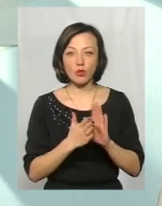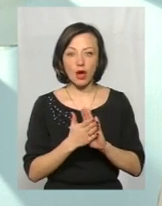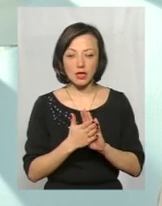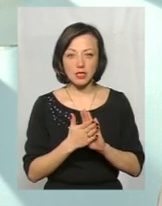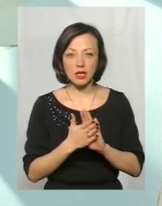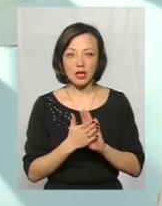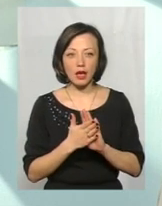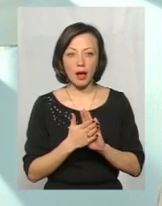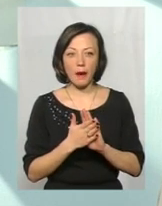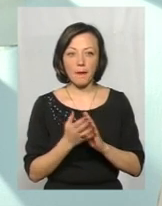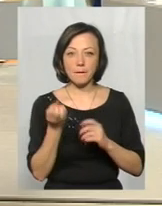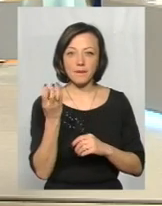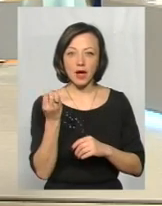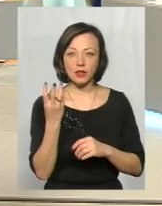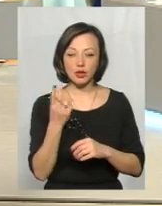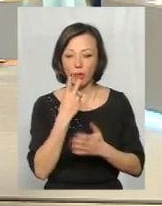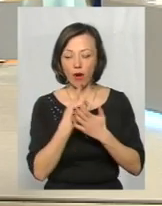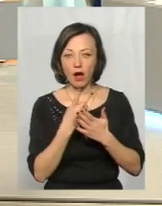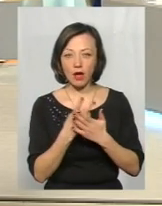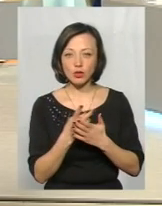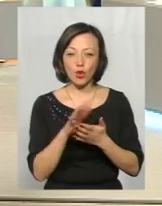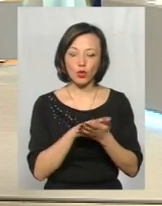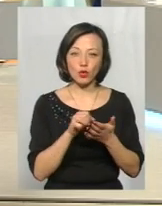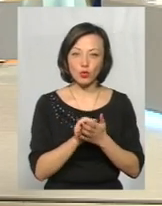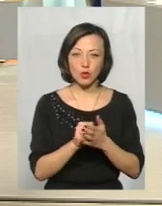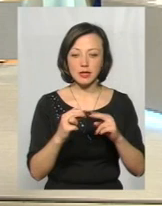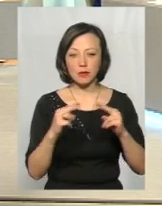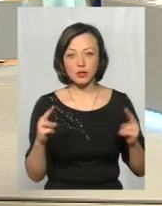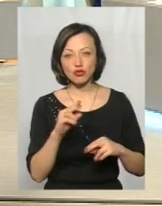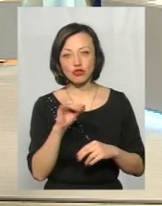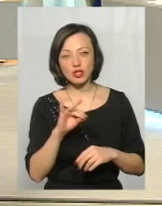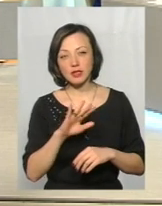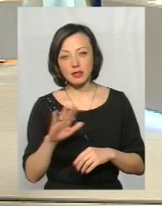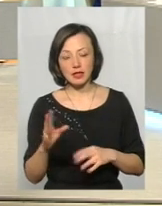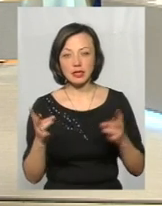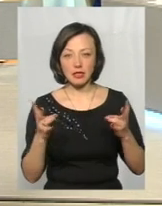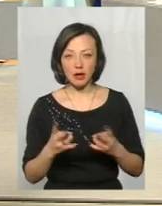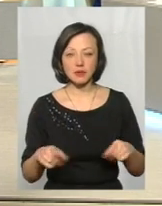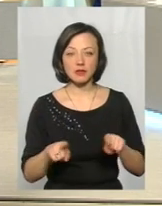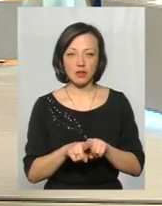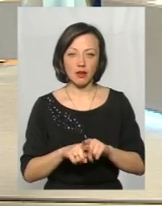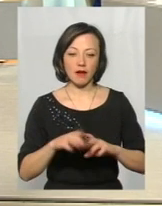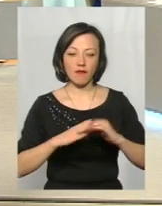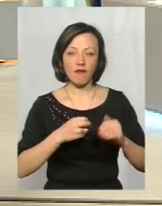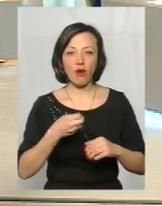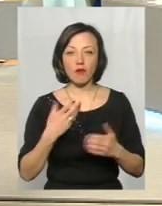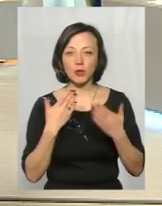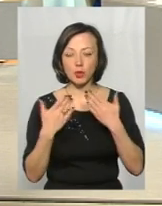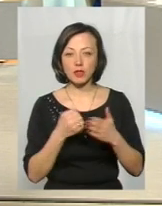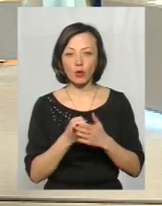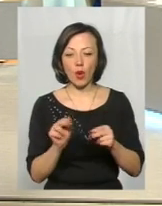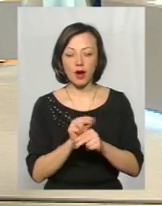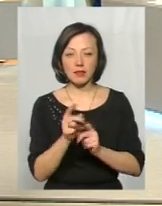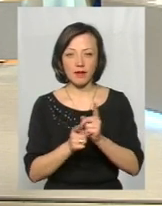які показують, чи руйнується там міст чи ні. Але, звичайно, до нього треба так само фахово підходити, як і до